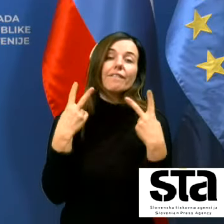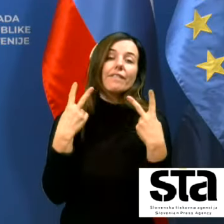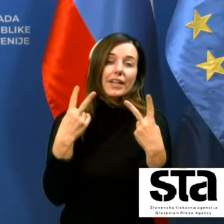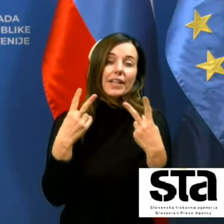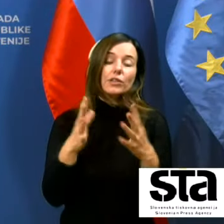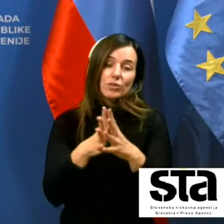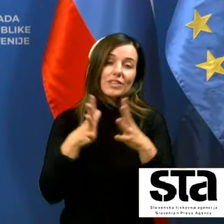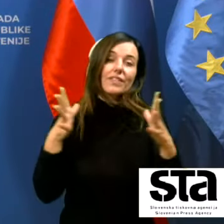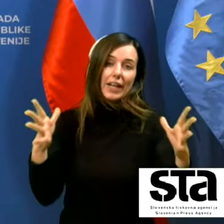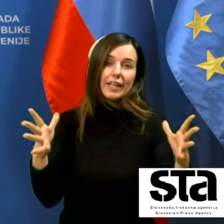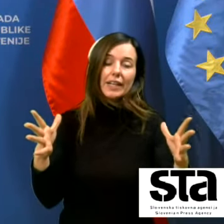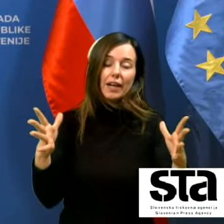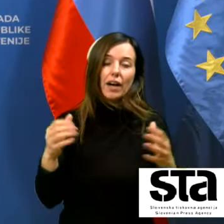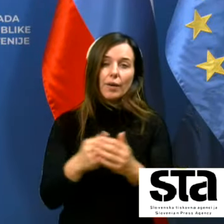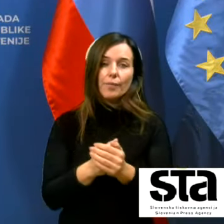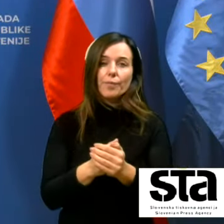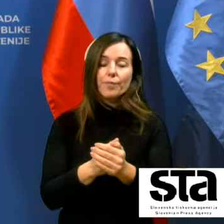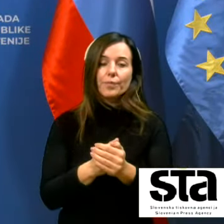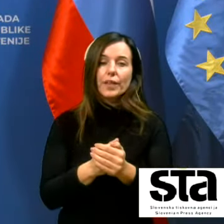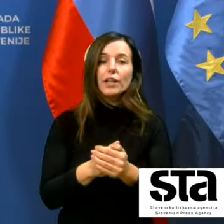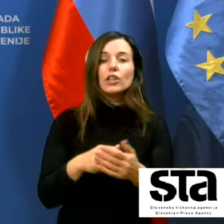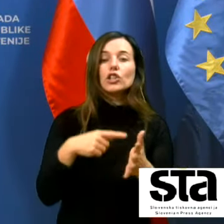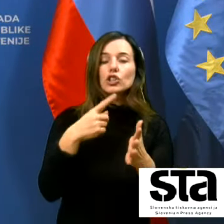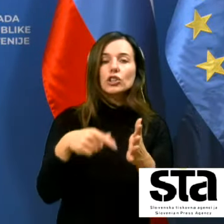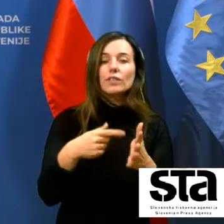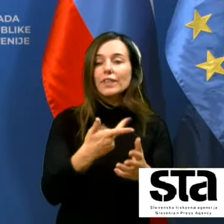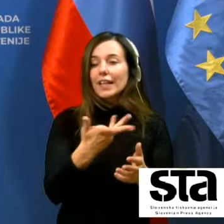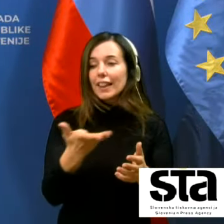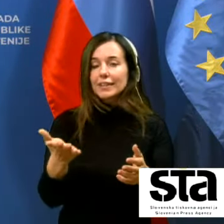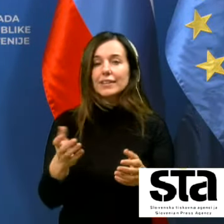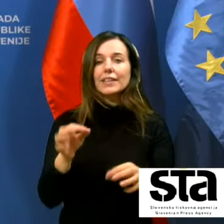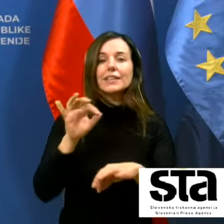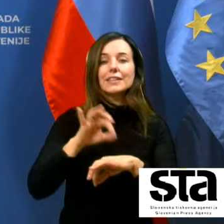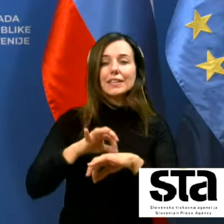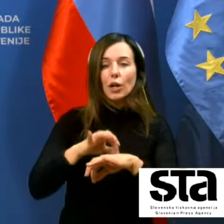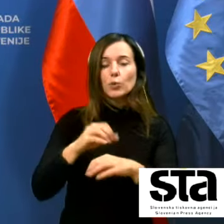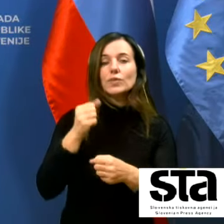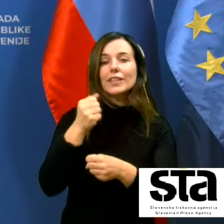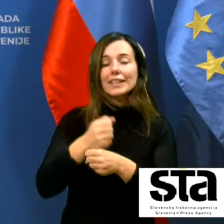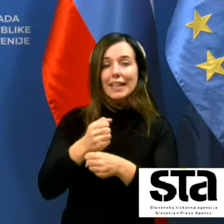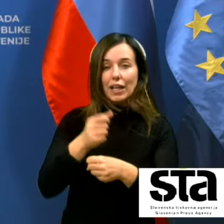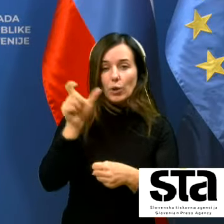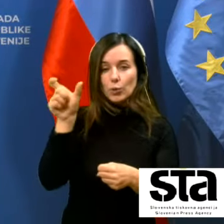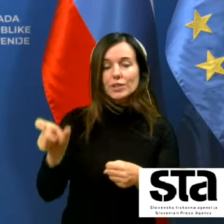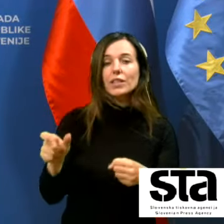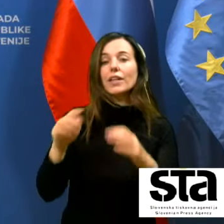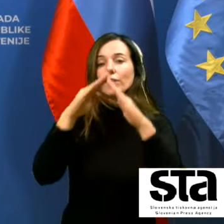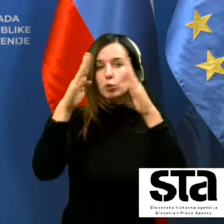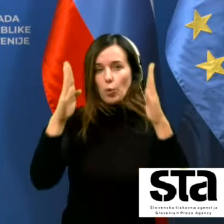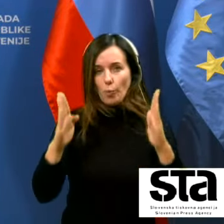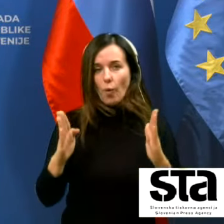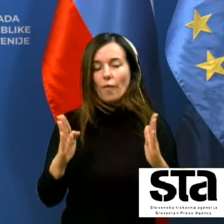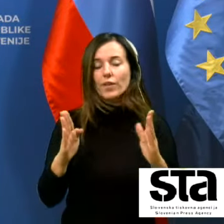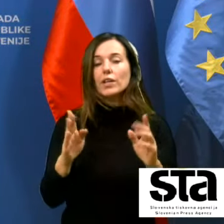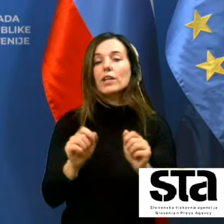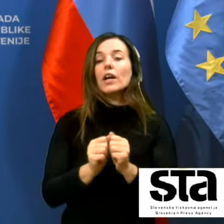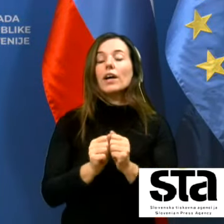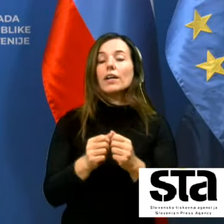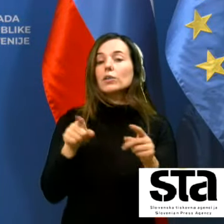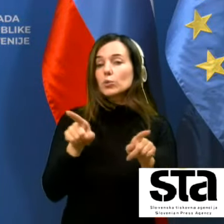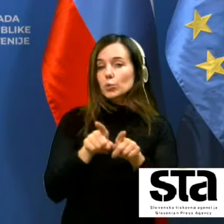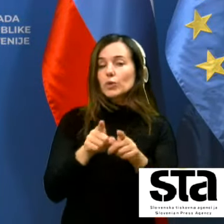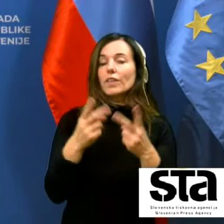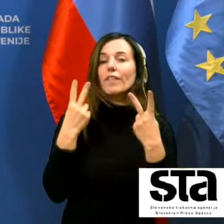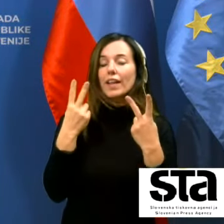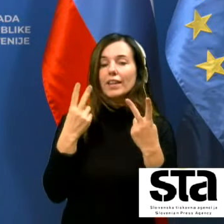dokaj velika in da številni svedezdravstveni delavci in tudi delavci v domovih prav tako velja